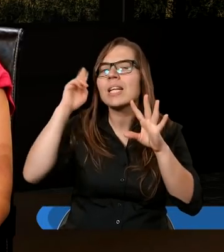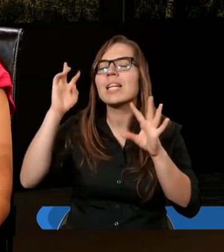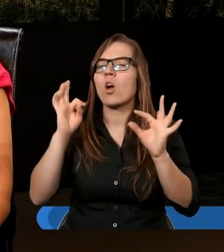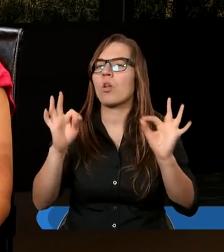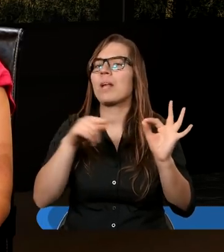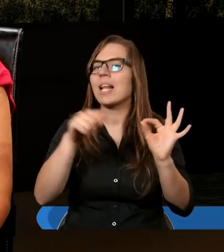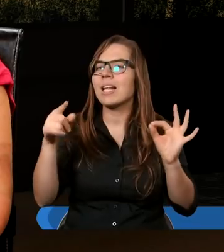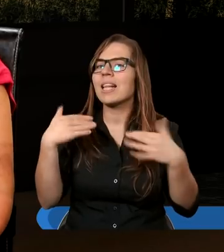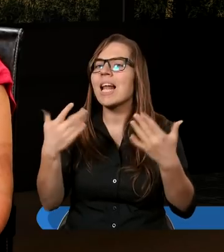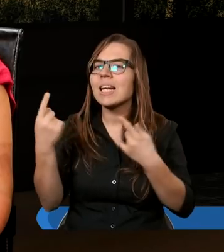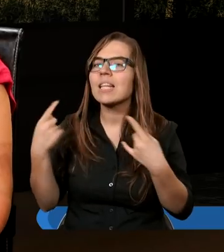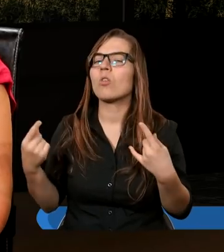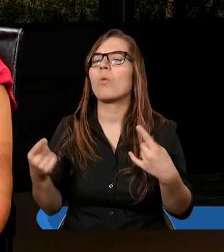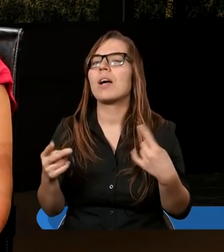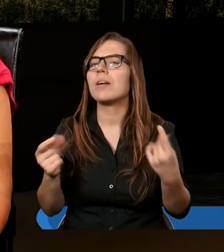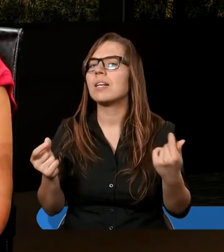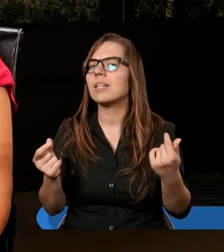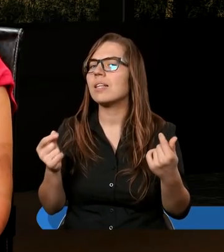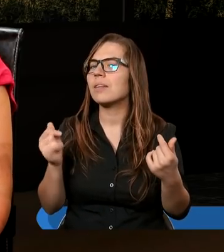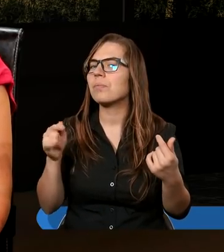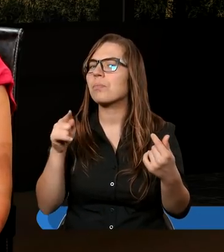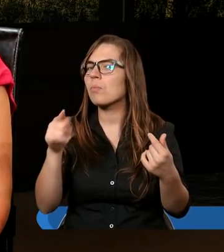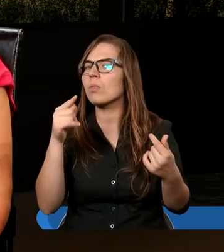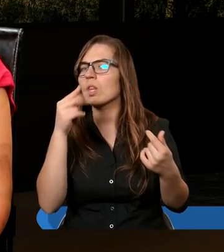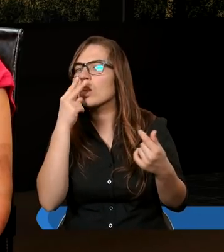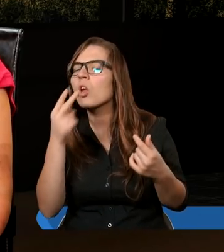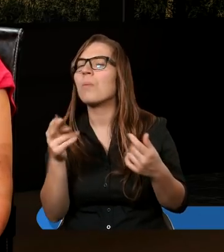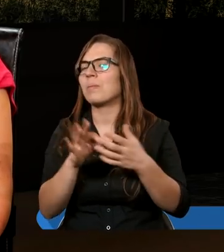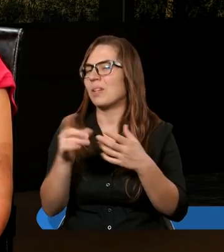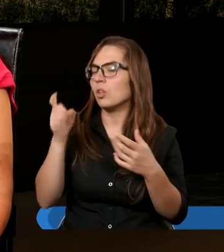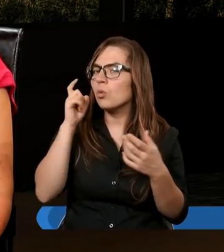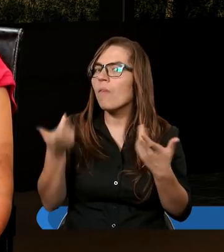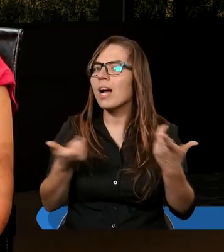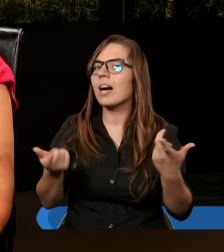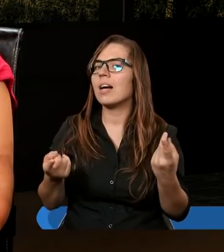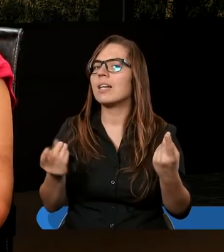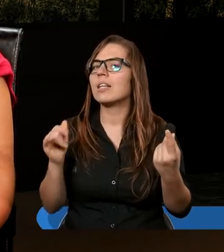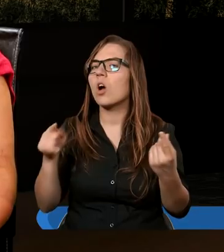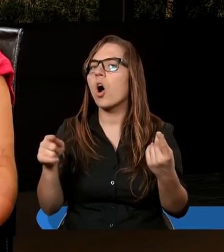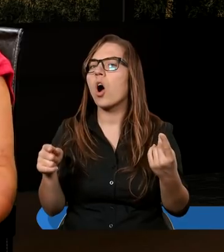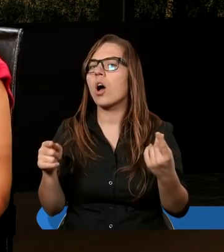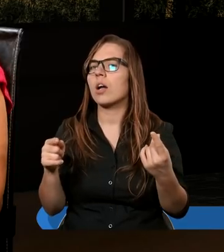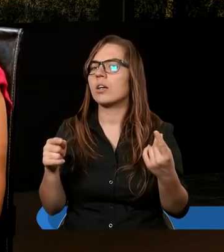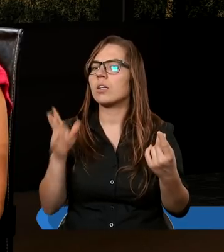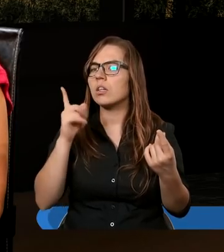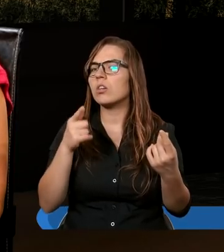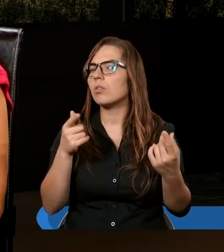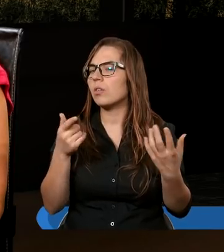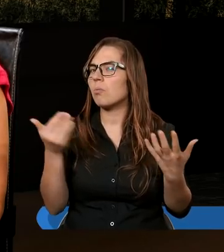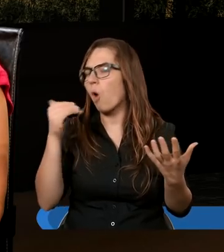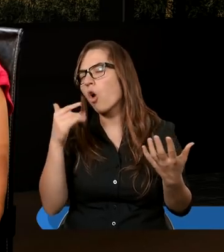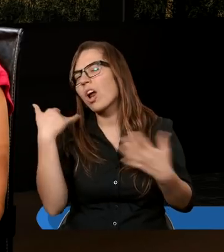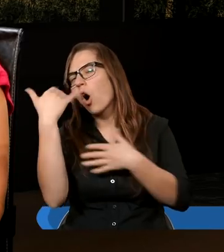w tej chwili? Oni zobaczyli śmierć Jezusa. Oni doznali największego